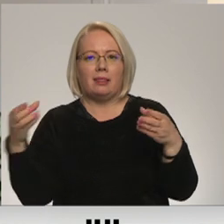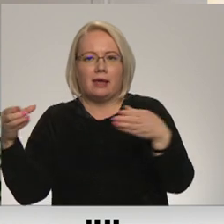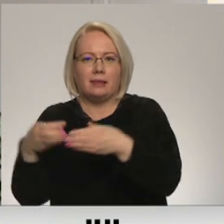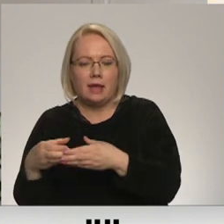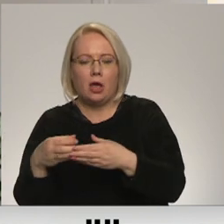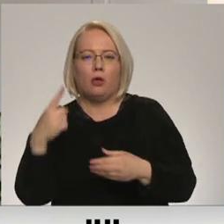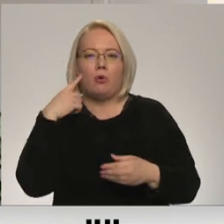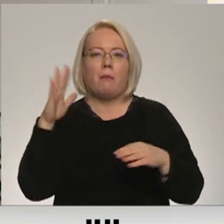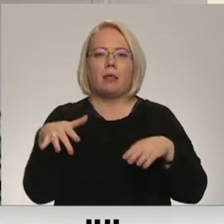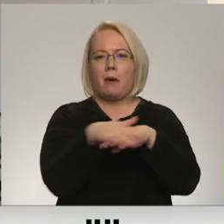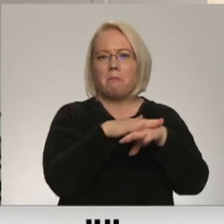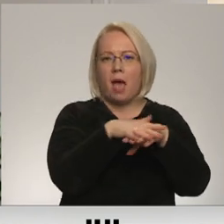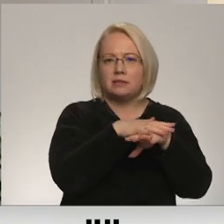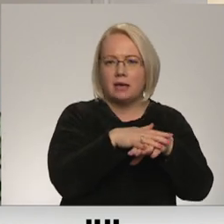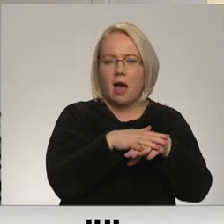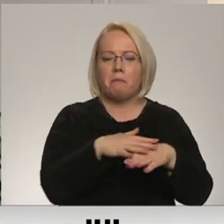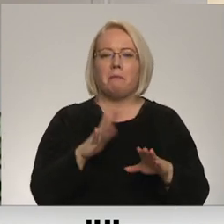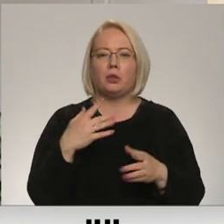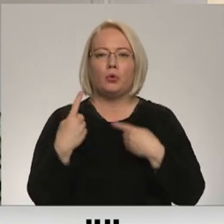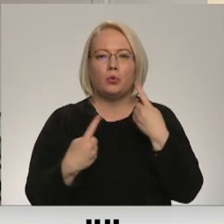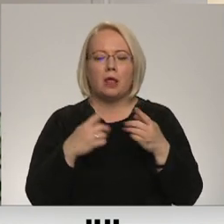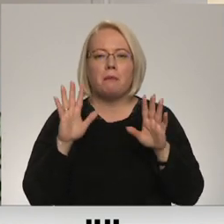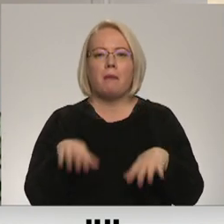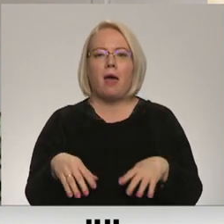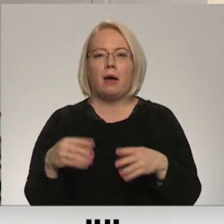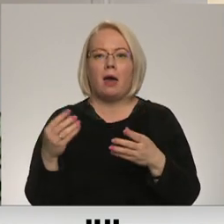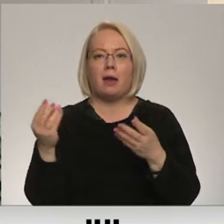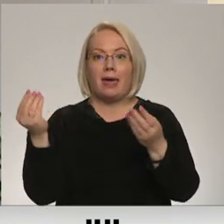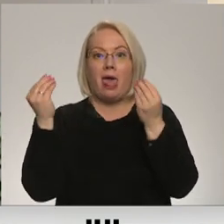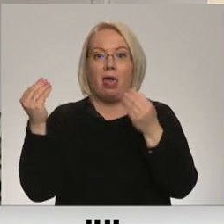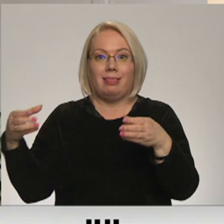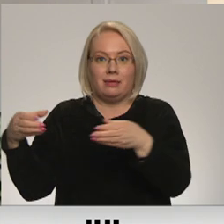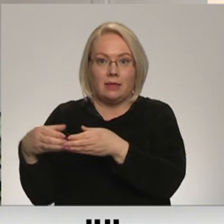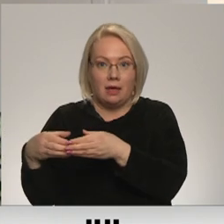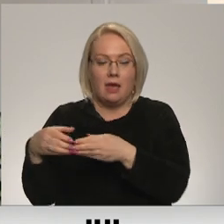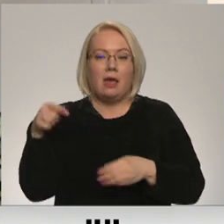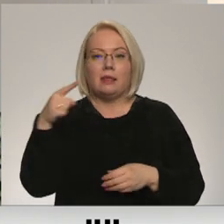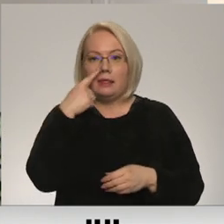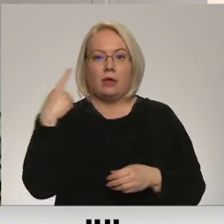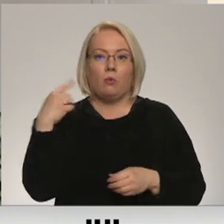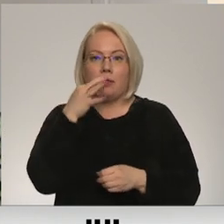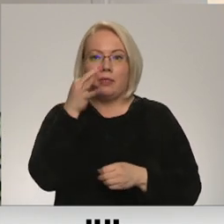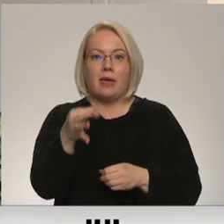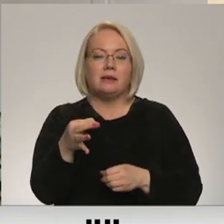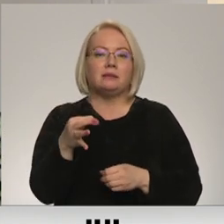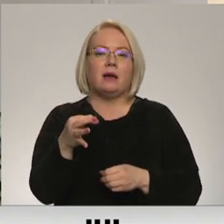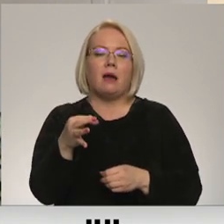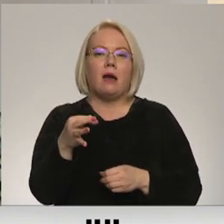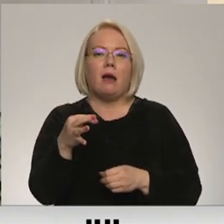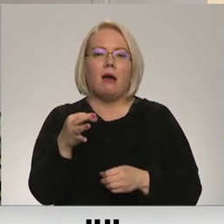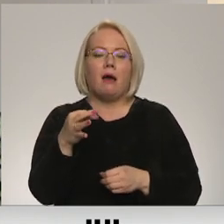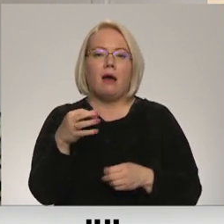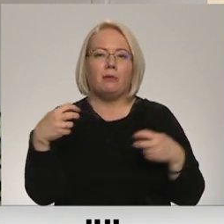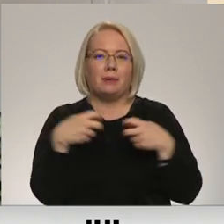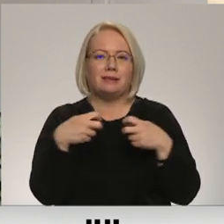par masam. Un runējot par elītī, tas, ko tiko pieminēja Ilze no Brīseles,